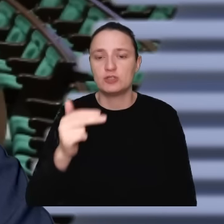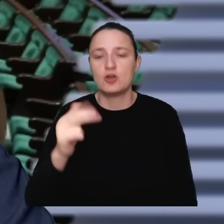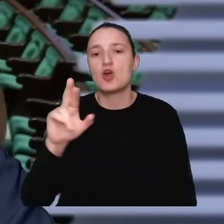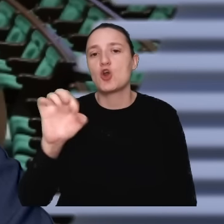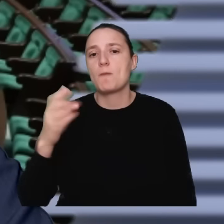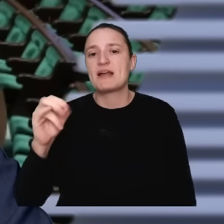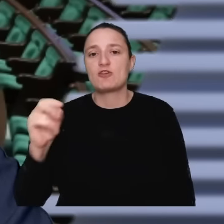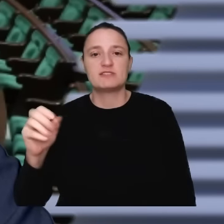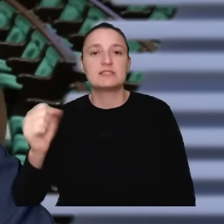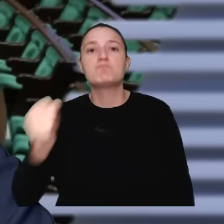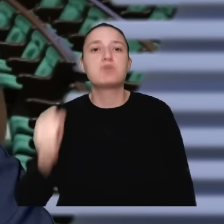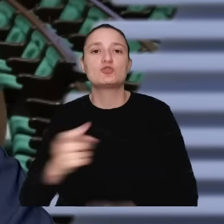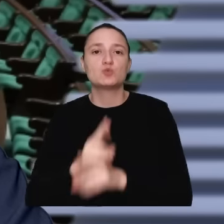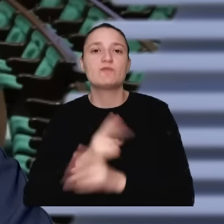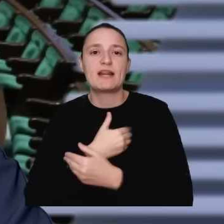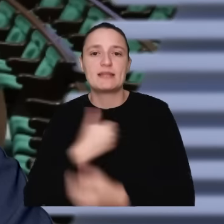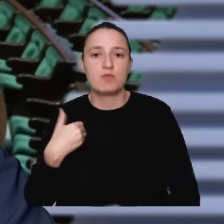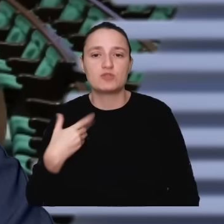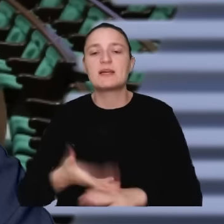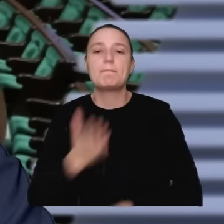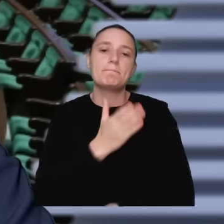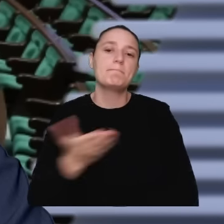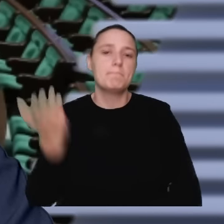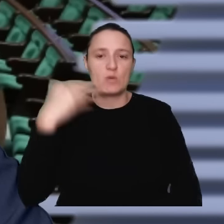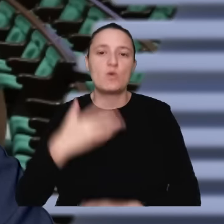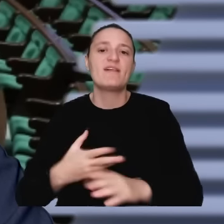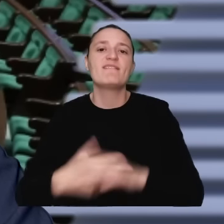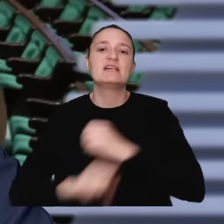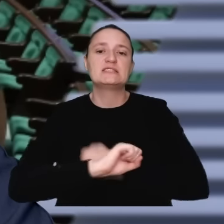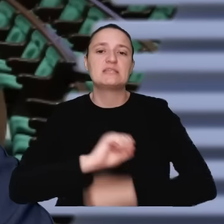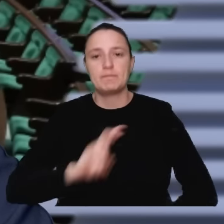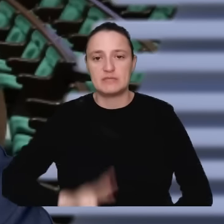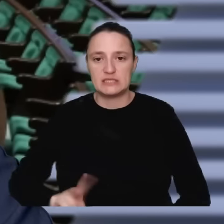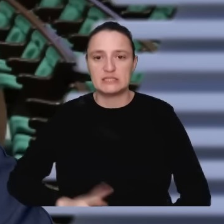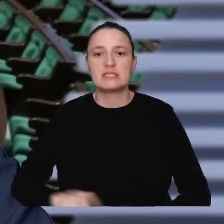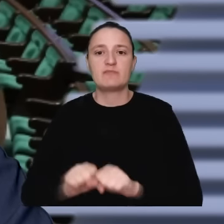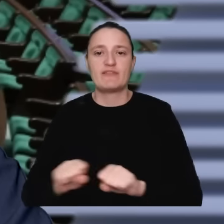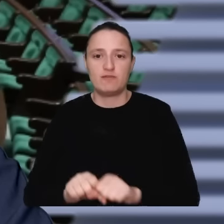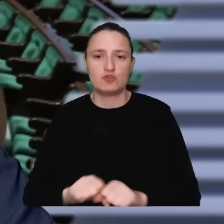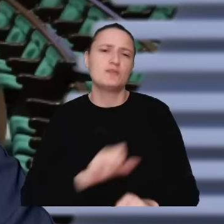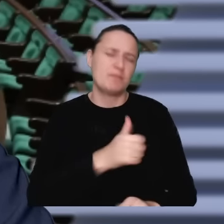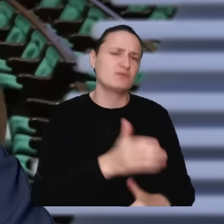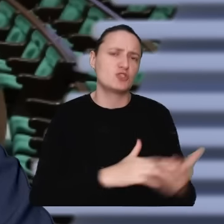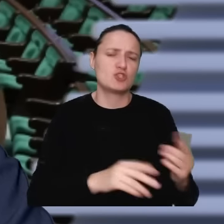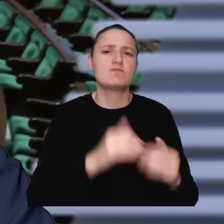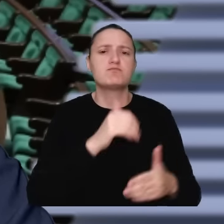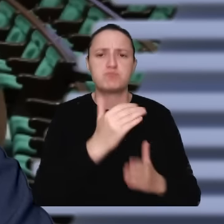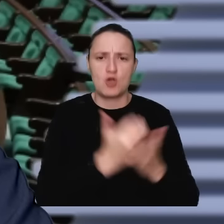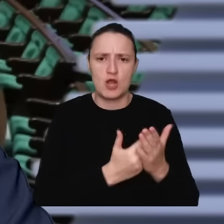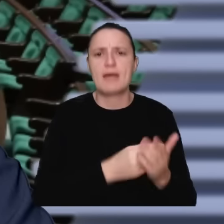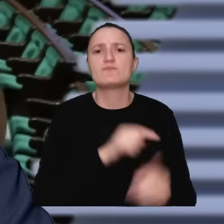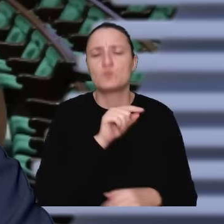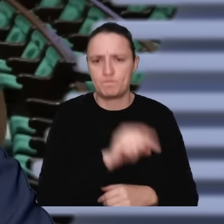Polski, były wiceminister sprawiedliwości, o którym rozmawialiśmy przecież w pierwszej części tego programu. I dopiero dzisiaj pan